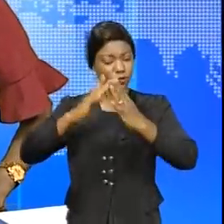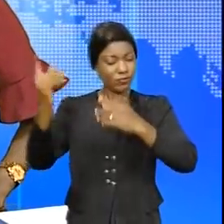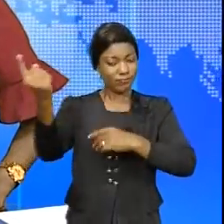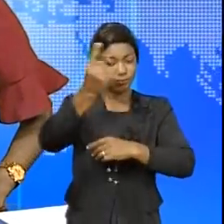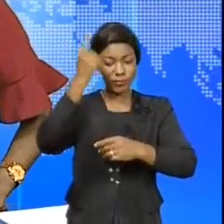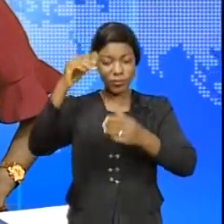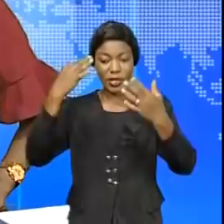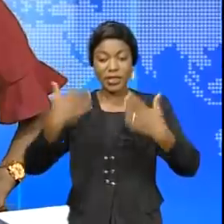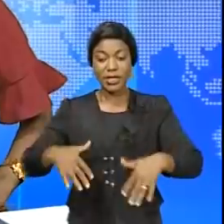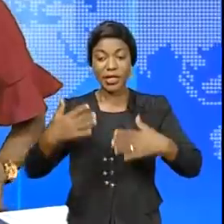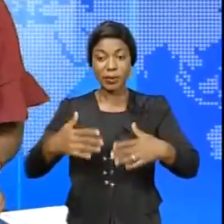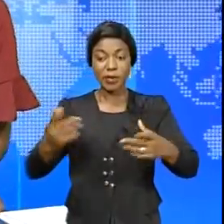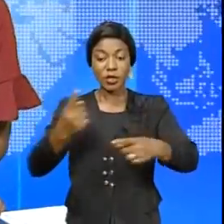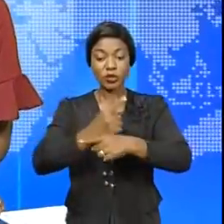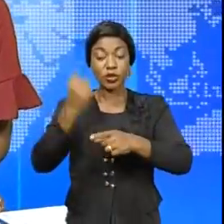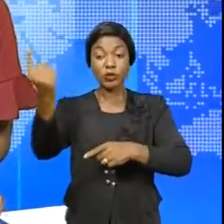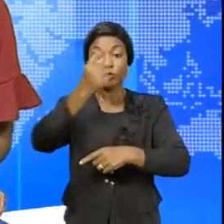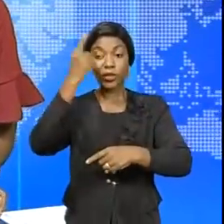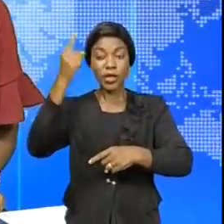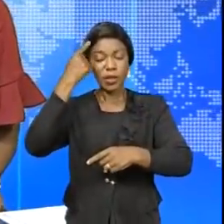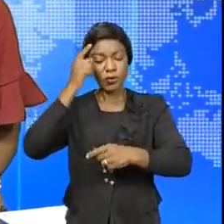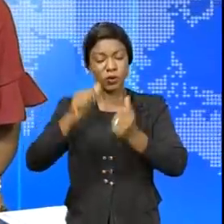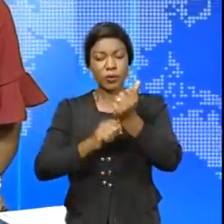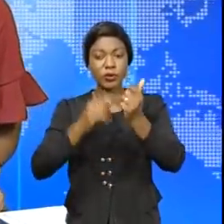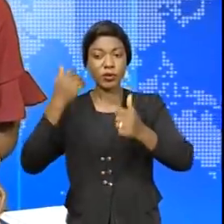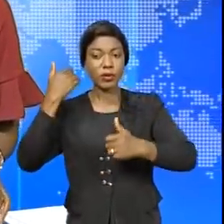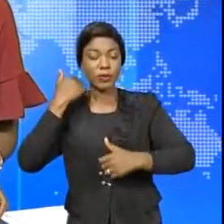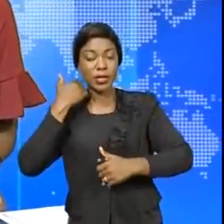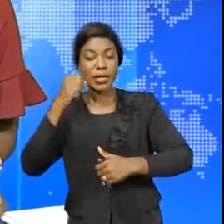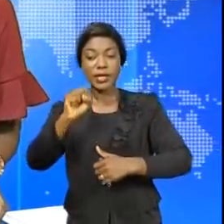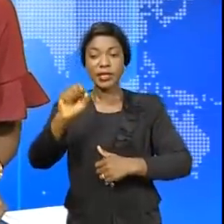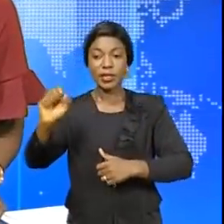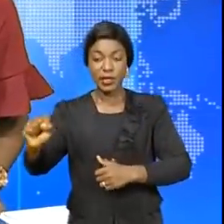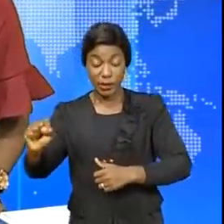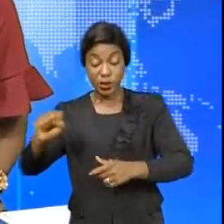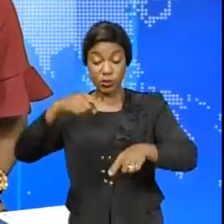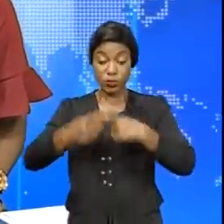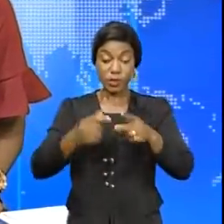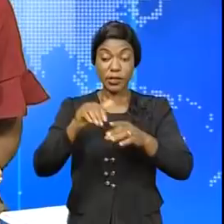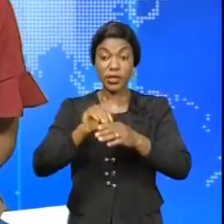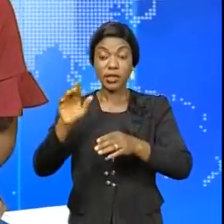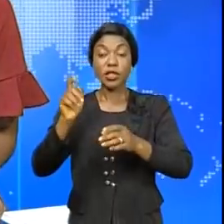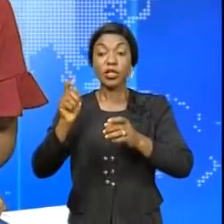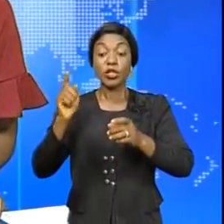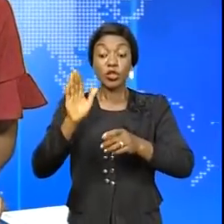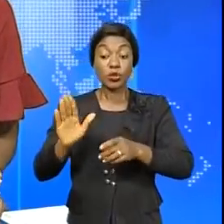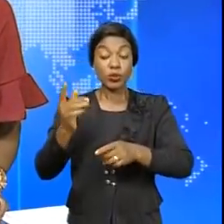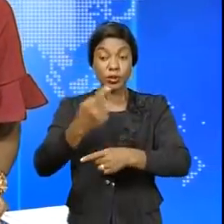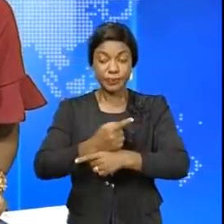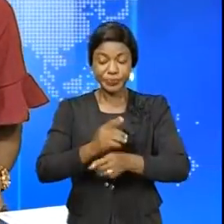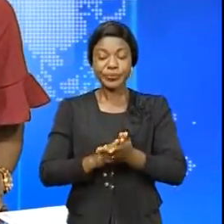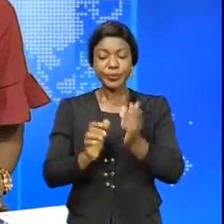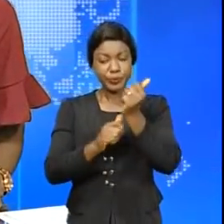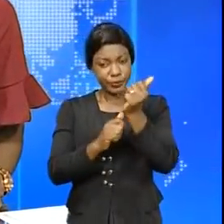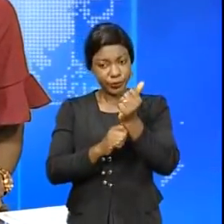célèbre la journée mondiale de la Drépanocytose, un prélude de cette journée à un compatriote qui œuvre pour la